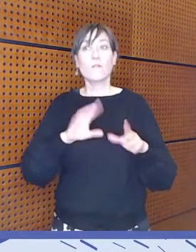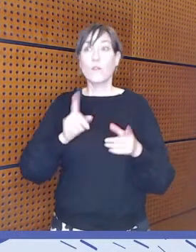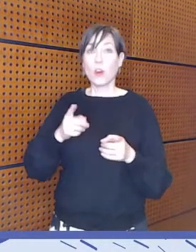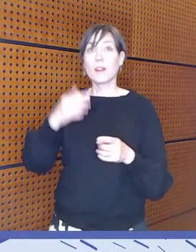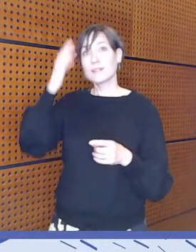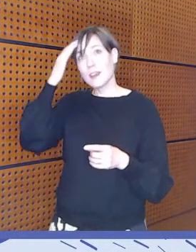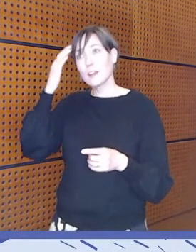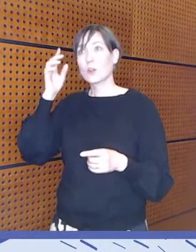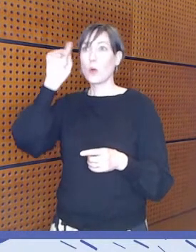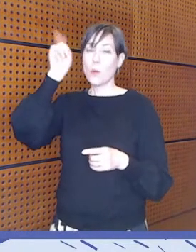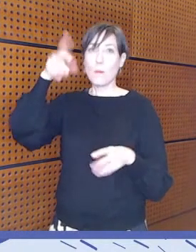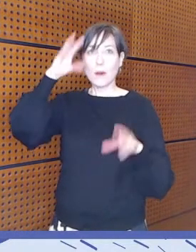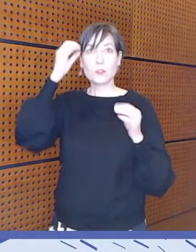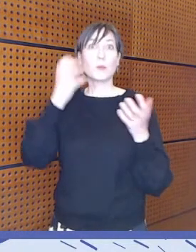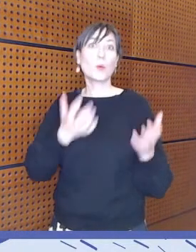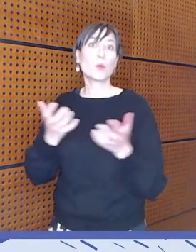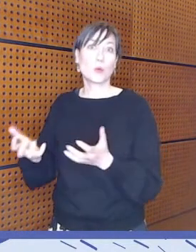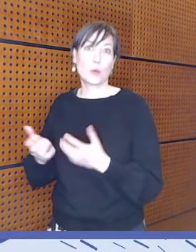kyse.